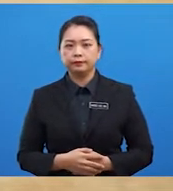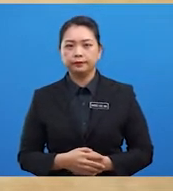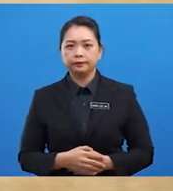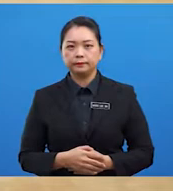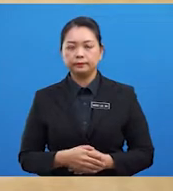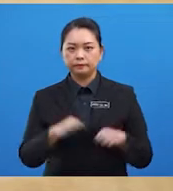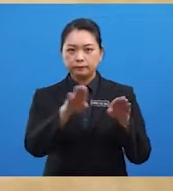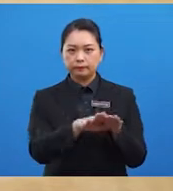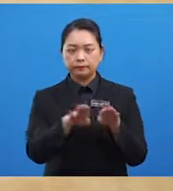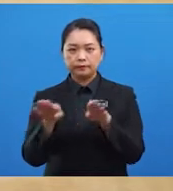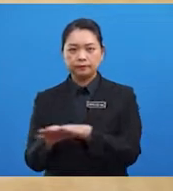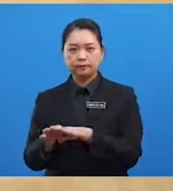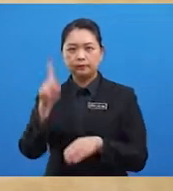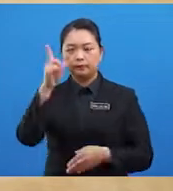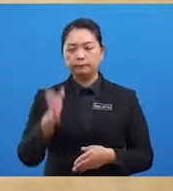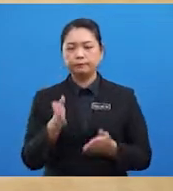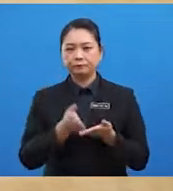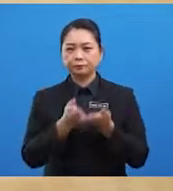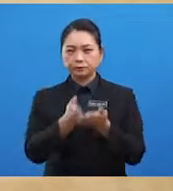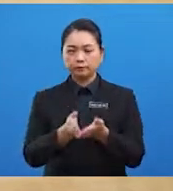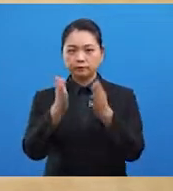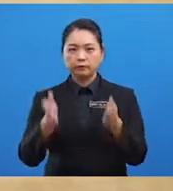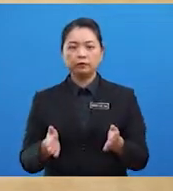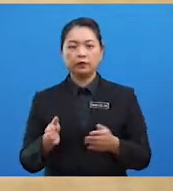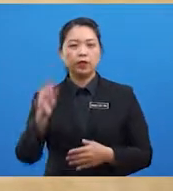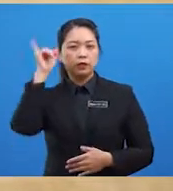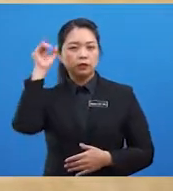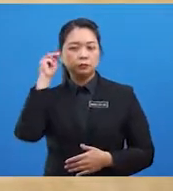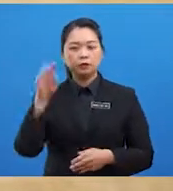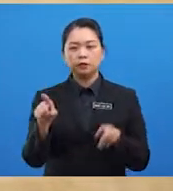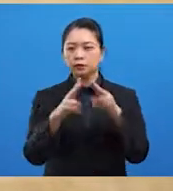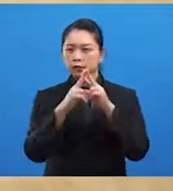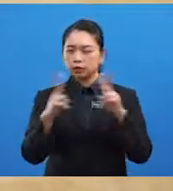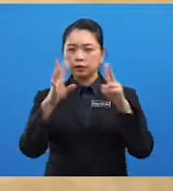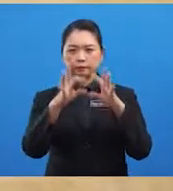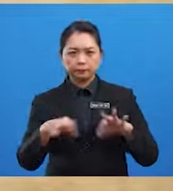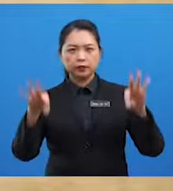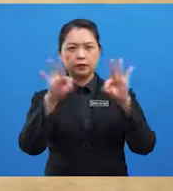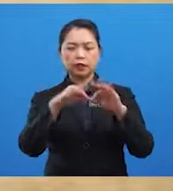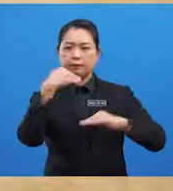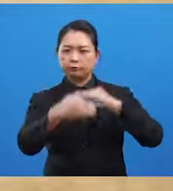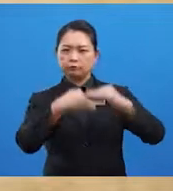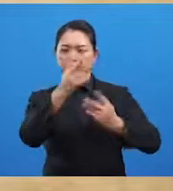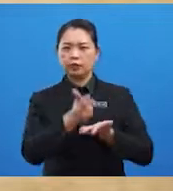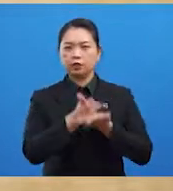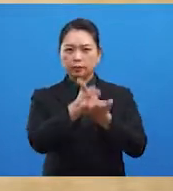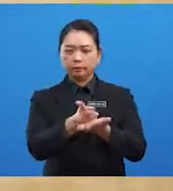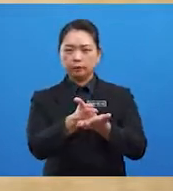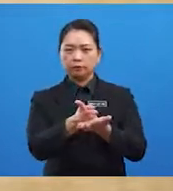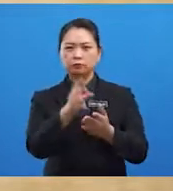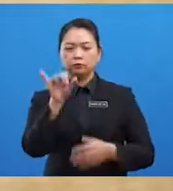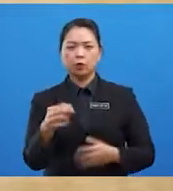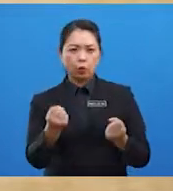Sebagai seorang pelayar Ibn Majid sangat mementingkan binaan kapal yang kukuh